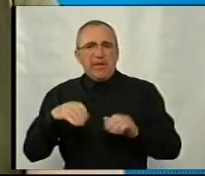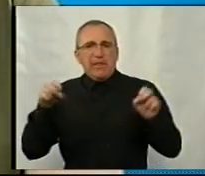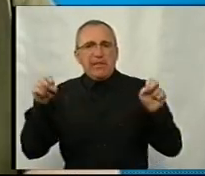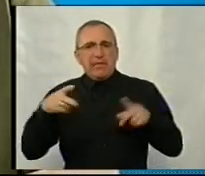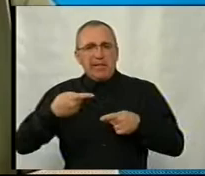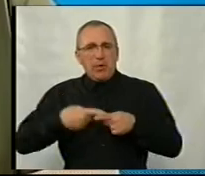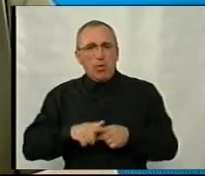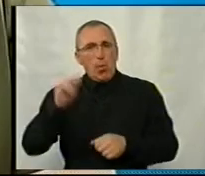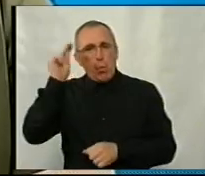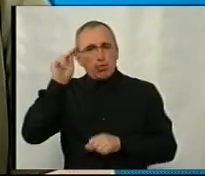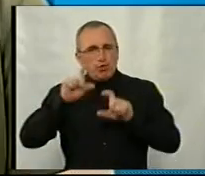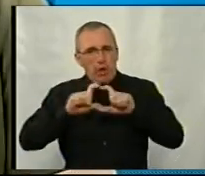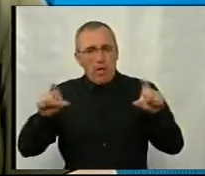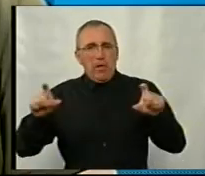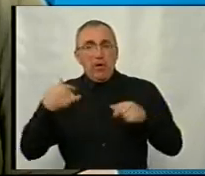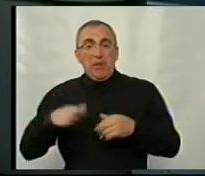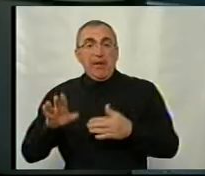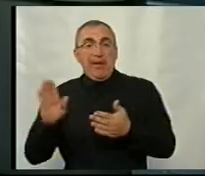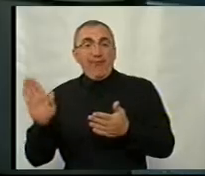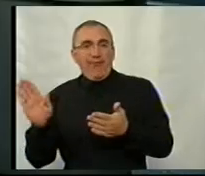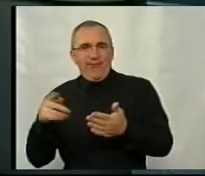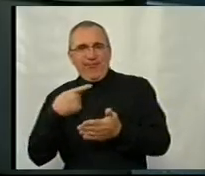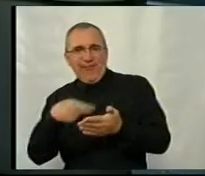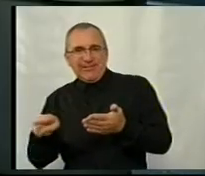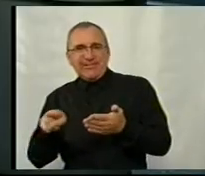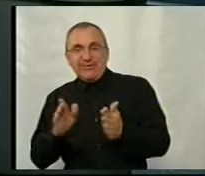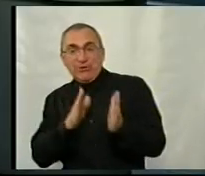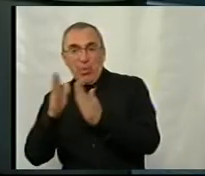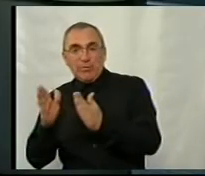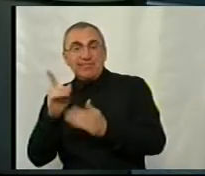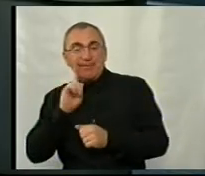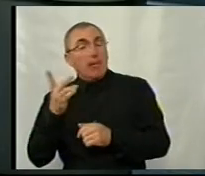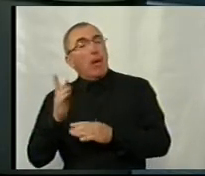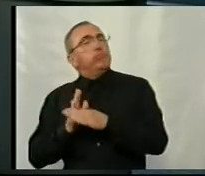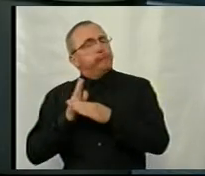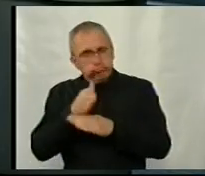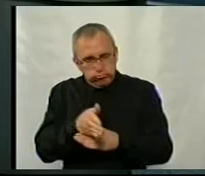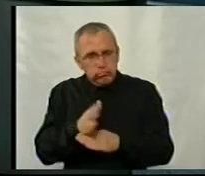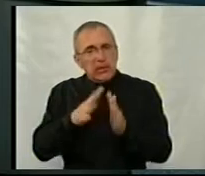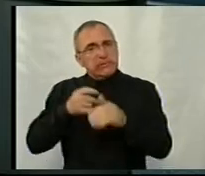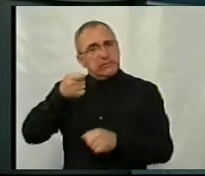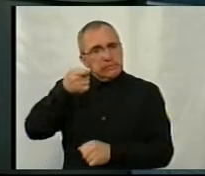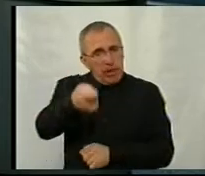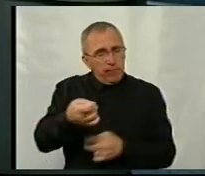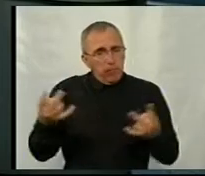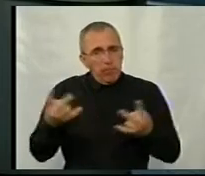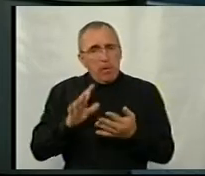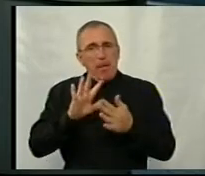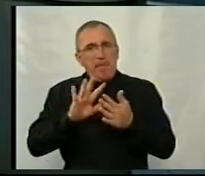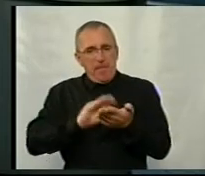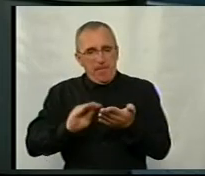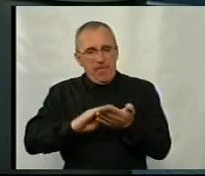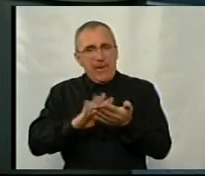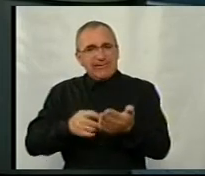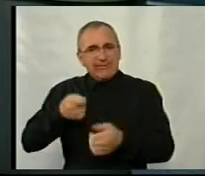що їм буде надана відсрочка автоматична. Ні. Для цього вони повинні прийти до військового комісаріату, заявити в письмовій формі